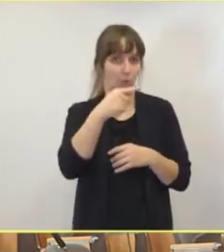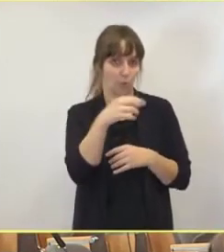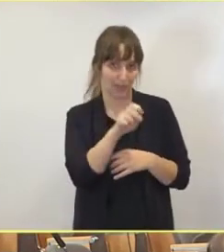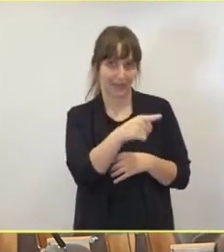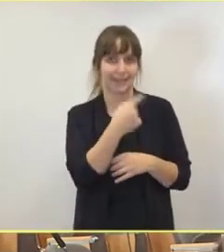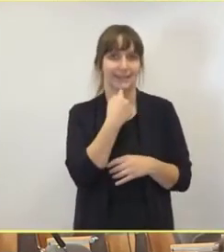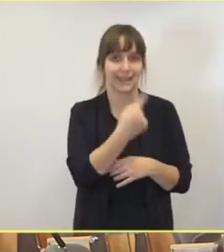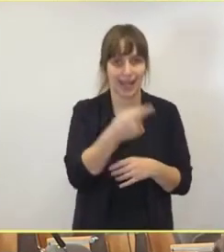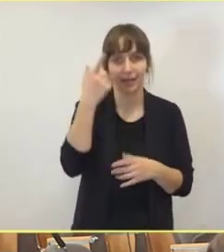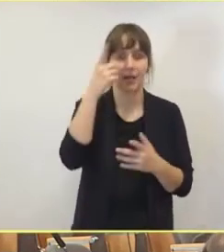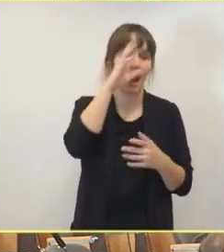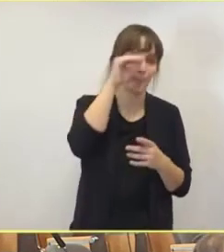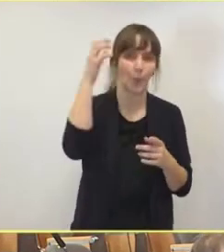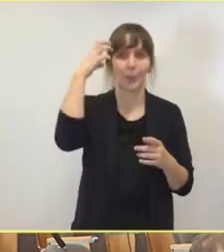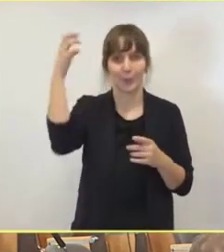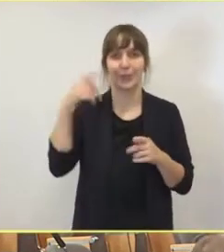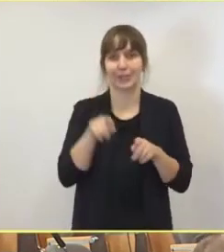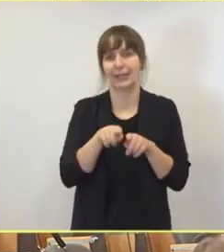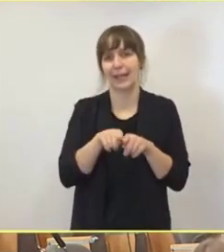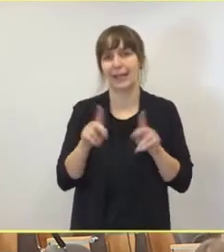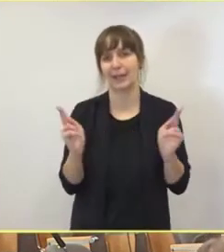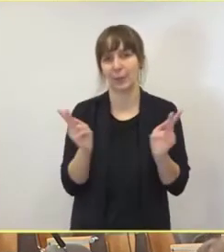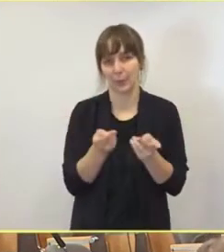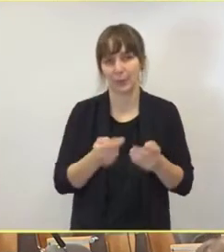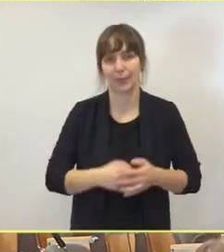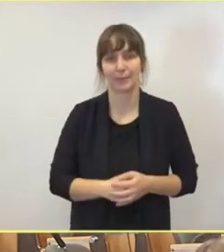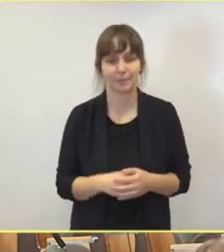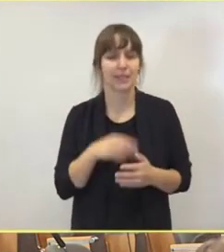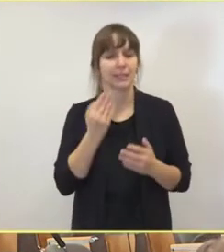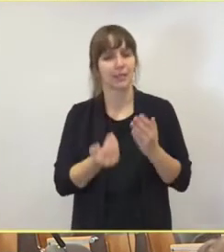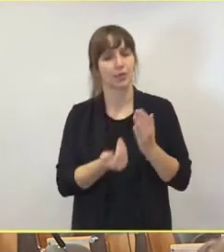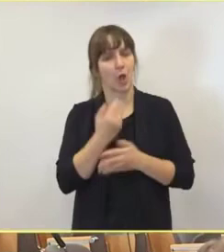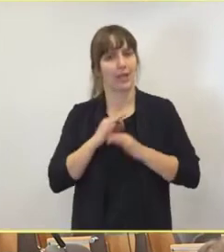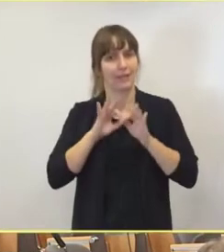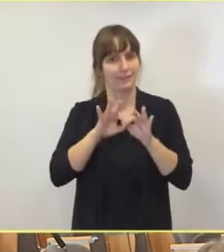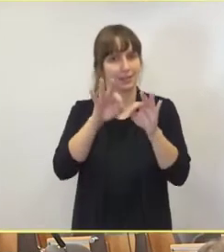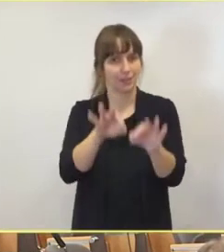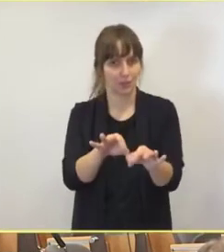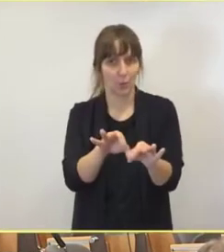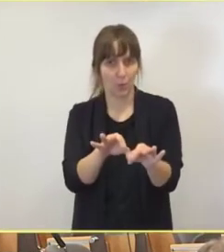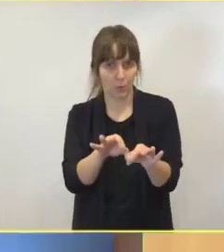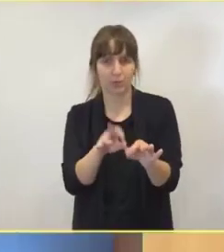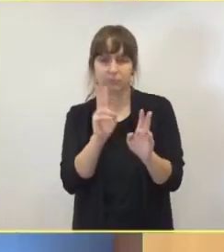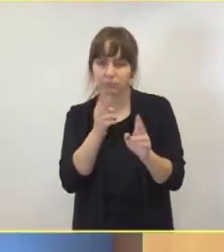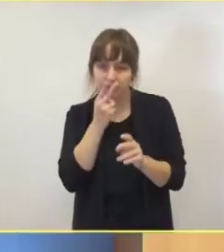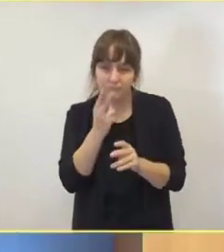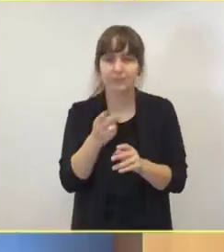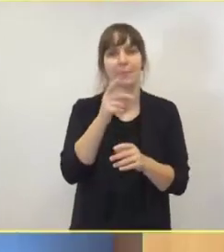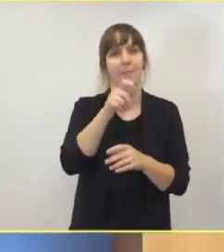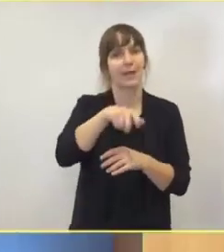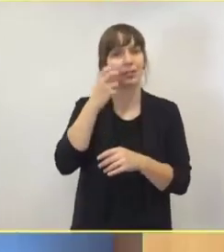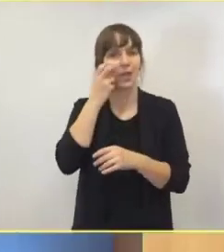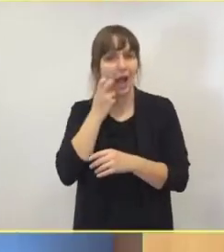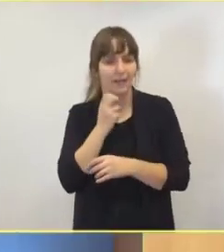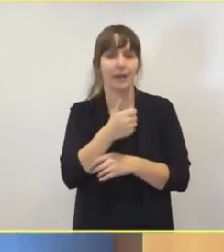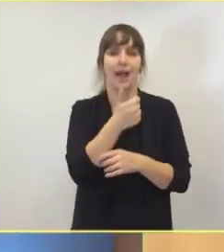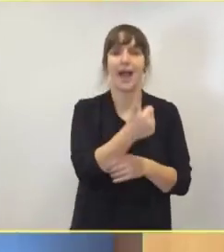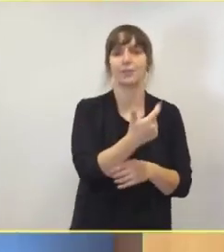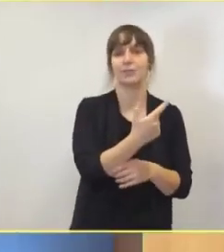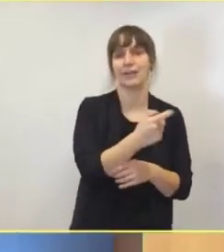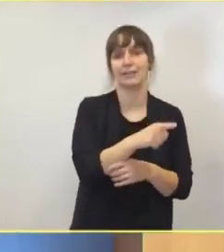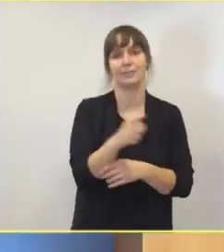in München ähnlich wie in Hamburg. Wir sehen zunehmend Neuinfektionen bei den 21 bis 40-Jährigen. Das ist der Peak in München.